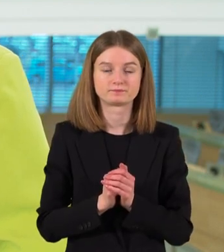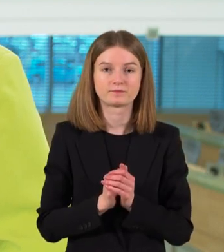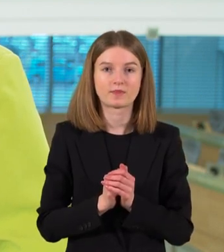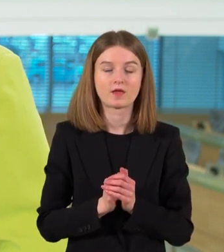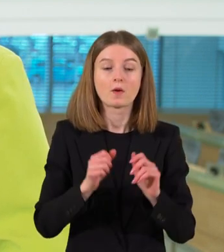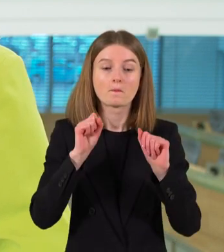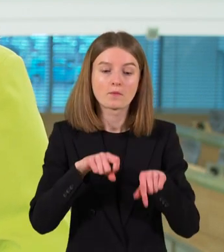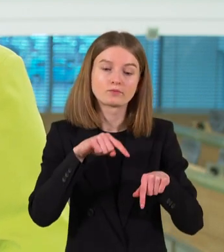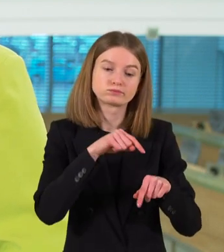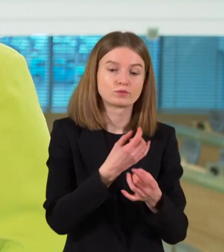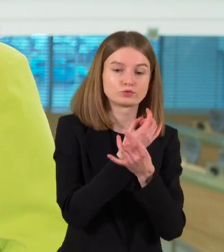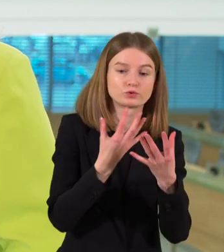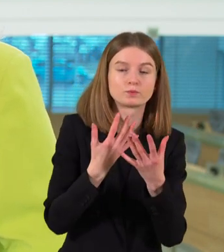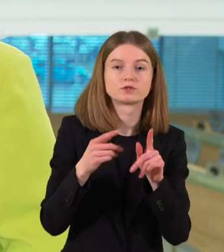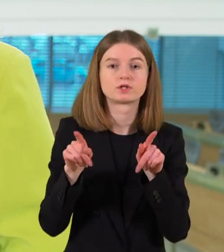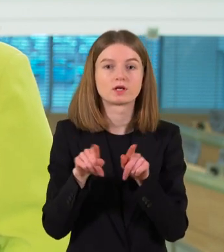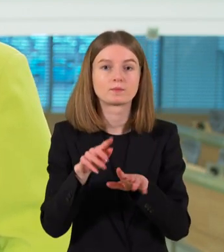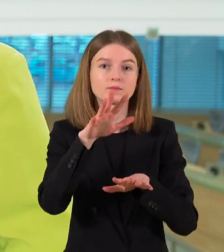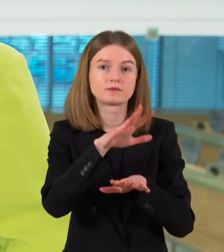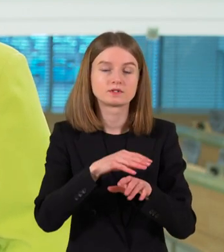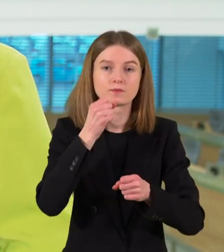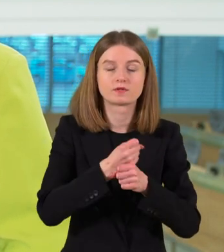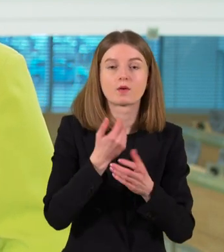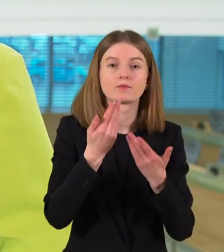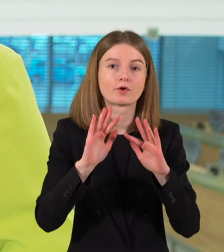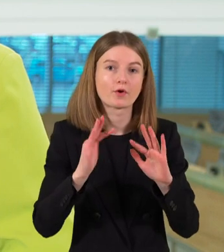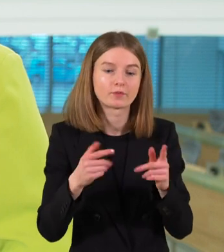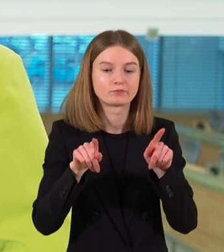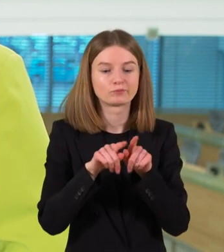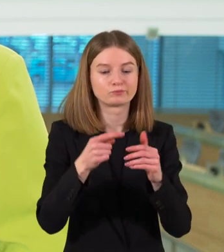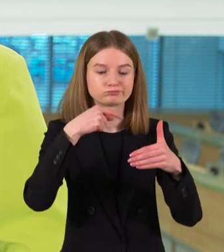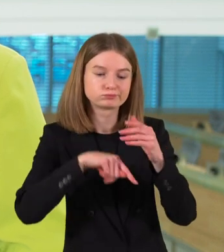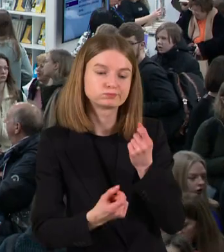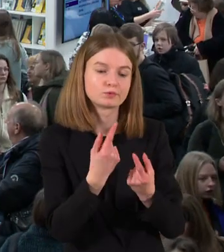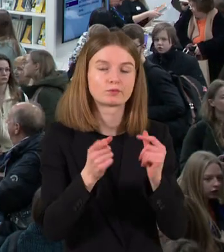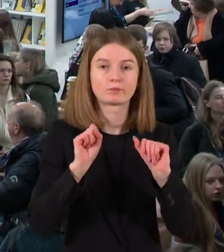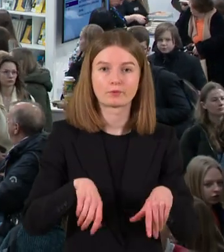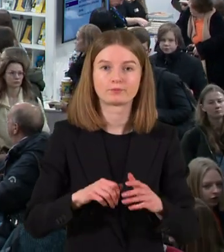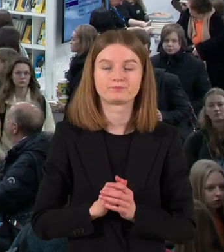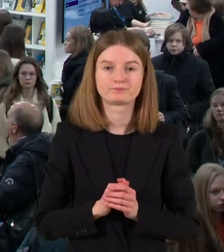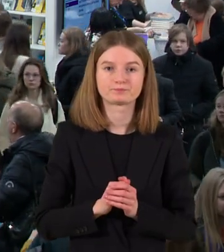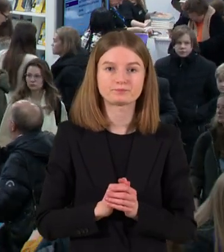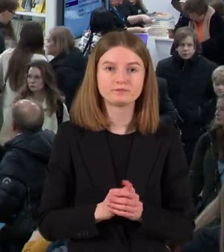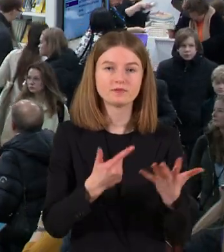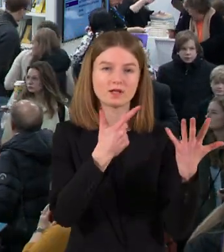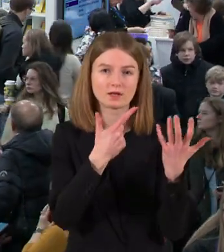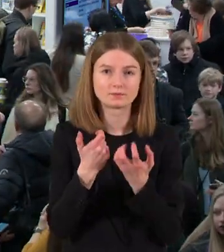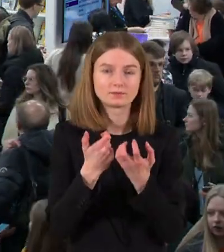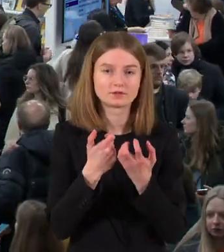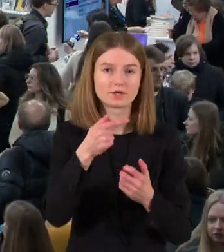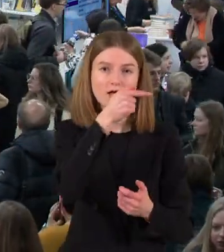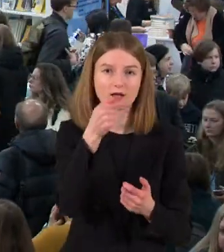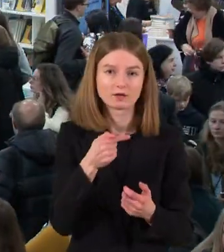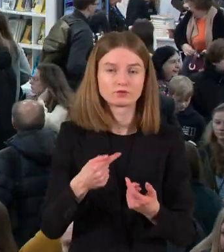susipažinti su parlamento darbu, atrasti skaitantį ir kūrentį parlamentą. Septynišimtai eilučių